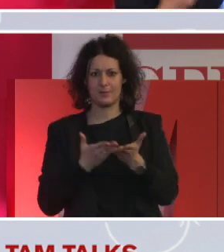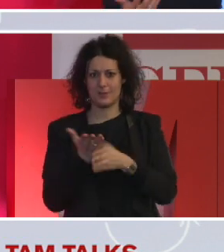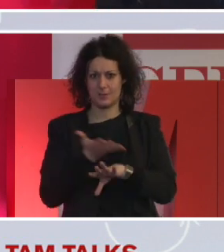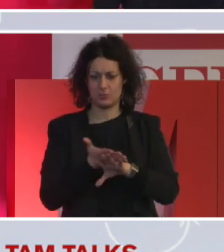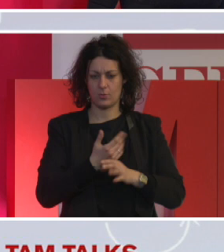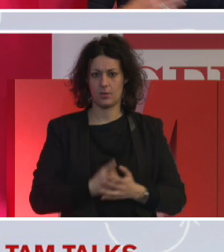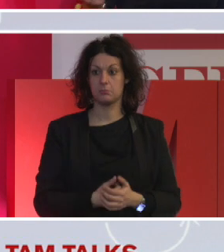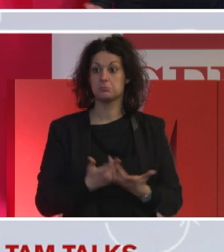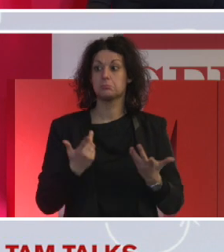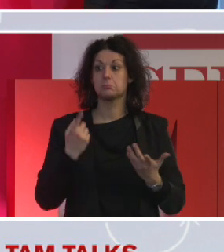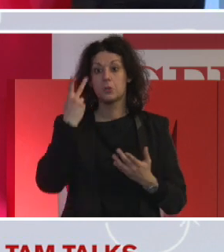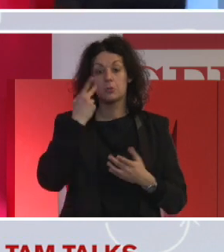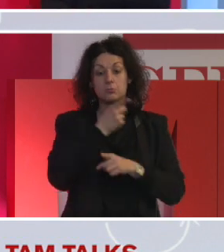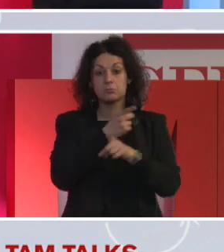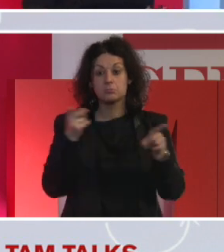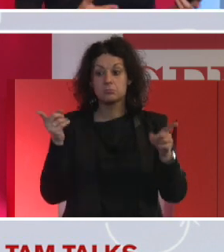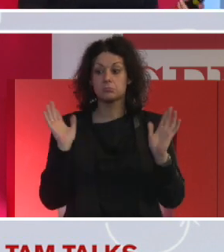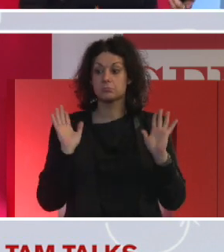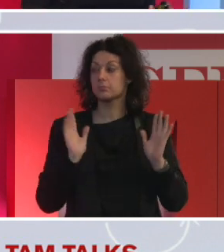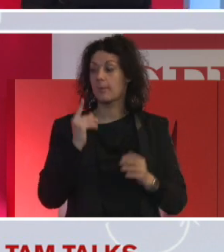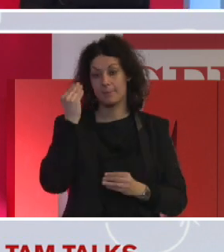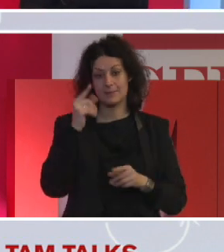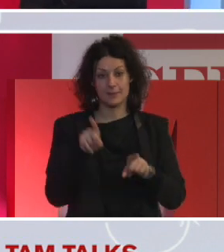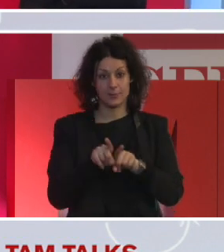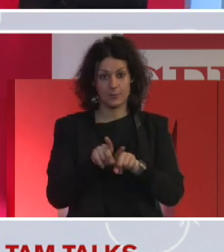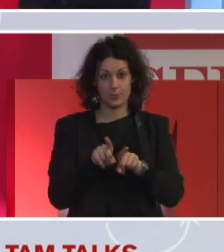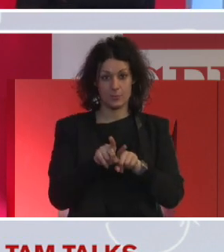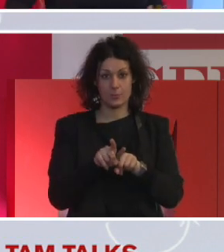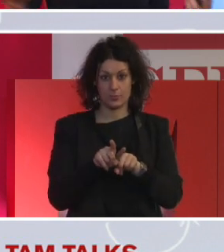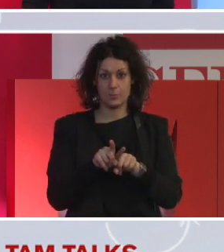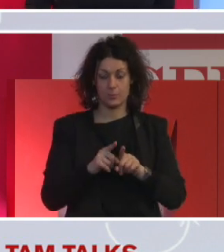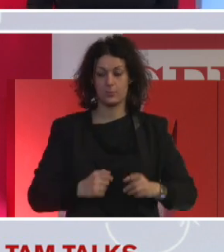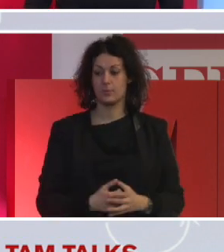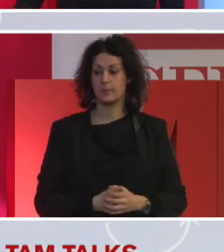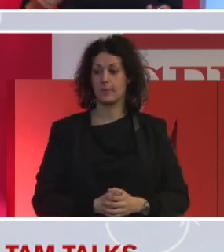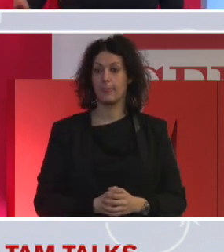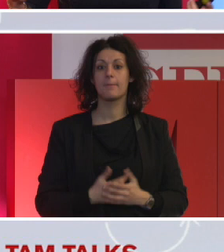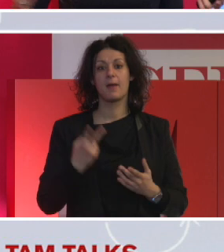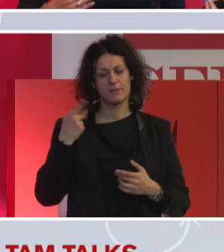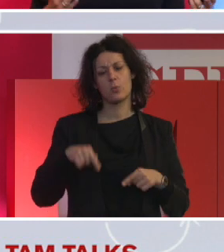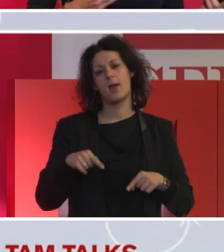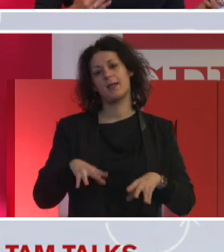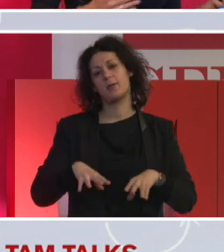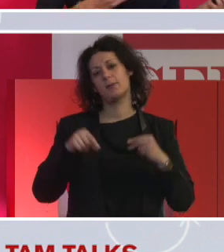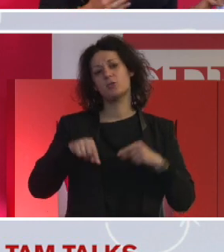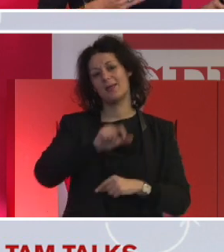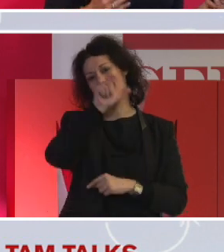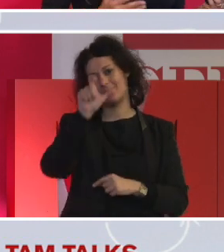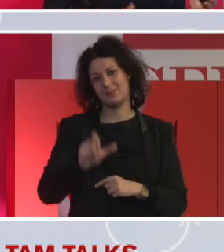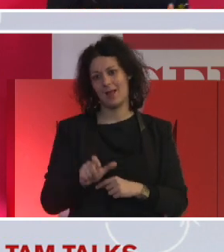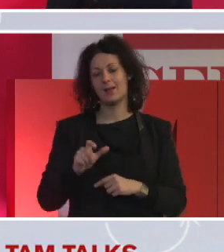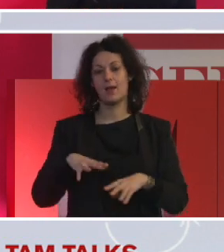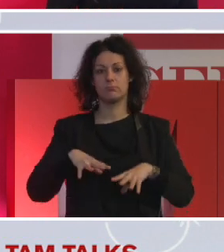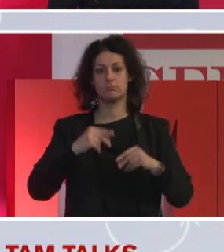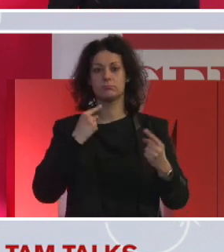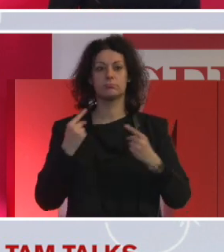Italia, da dove, insomma, sono ora un paio di anni dove veramente voglio parlarne di più, ma se ne parla di più, ma in realtà fino ad ora volevano soltanto